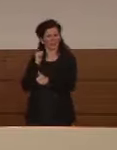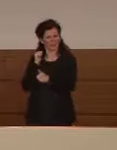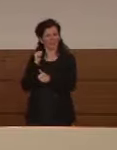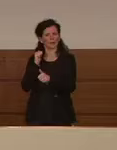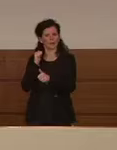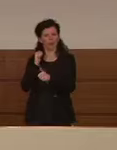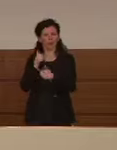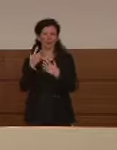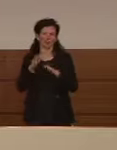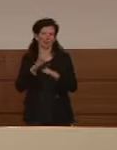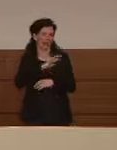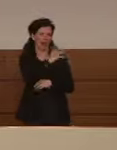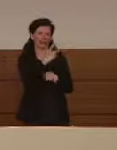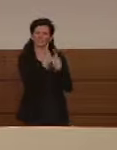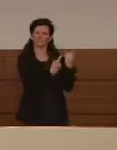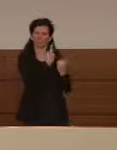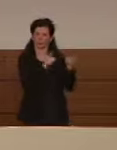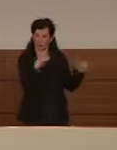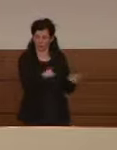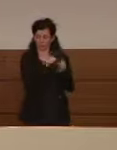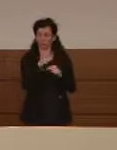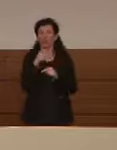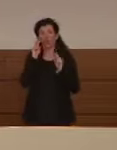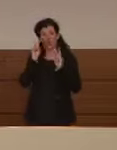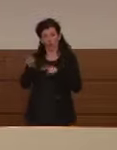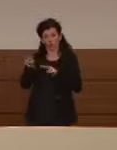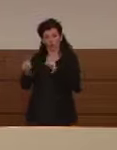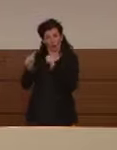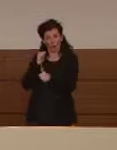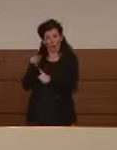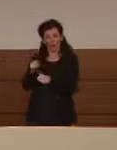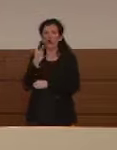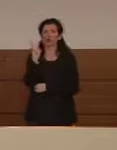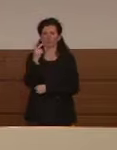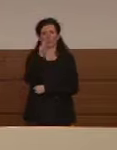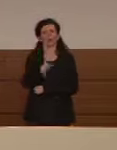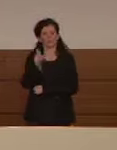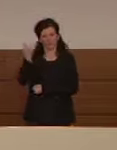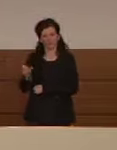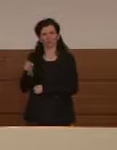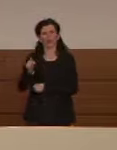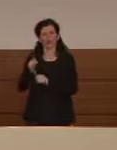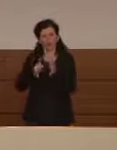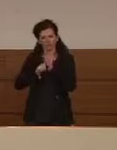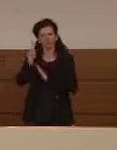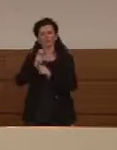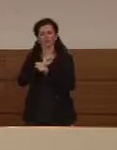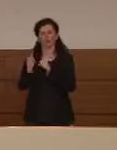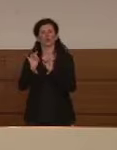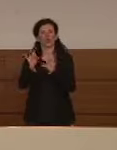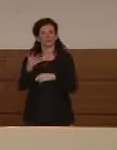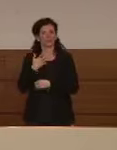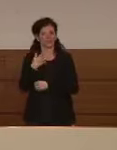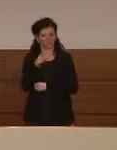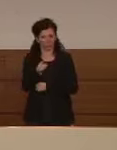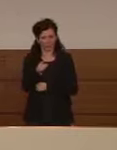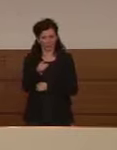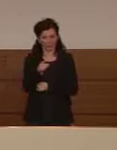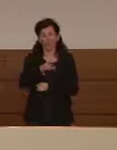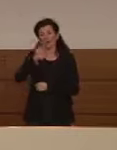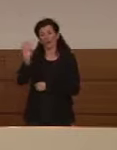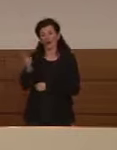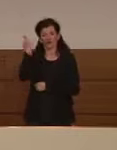occasioni, ci sono state due persone. Una è a risultato positivo, l'altra con un